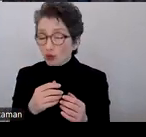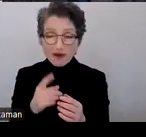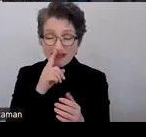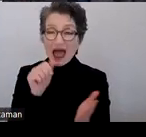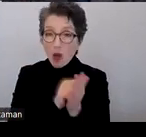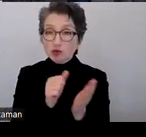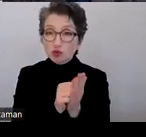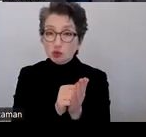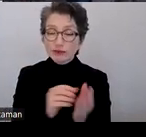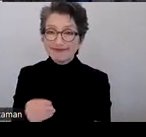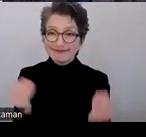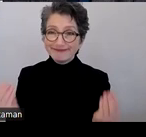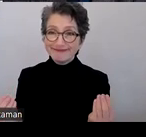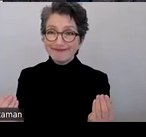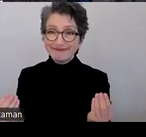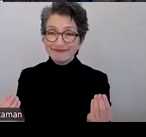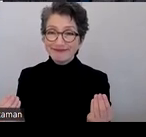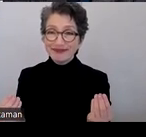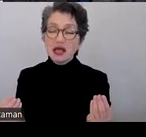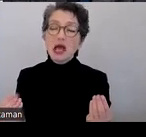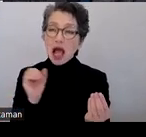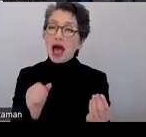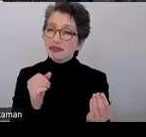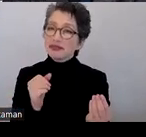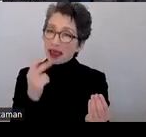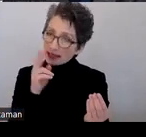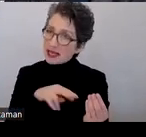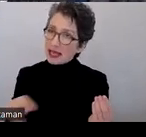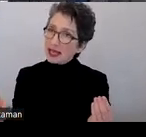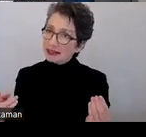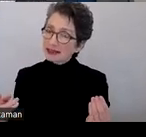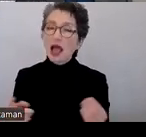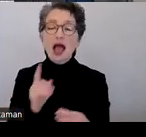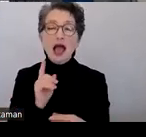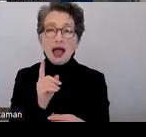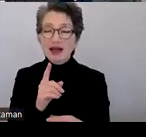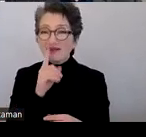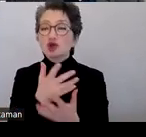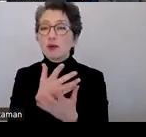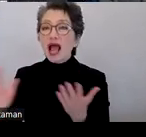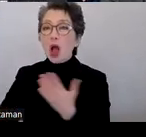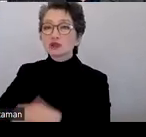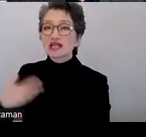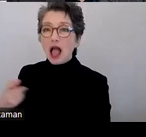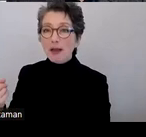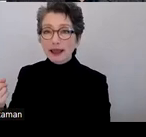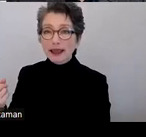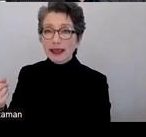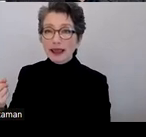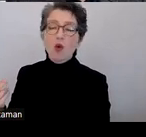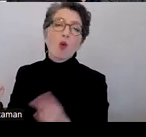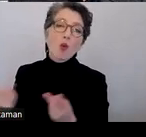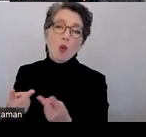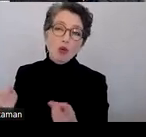ausdruckt, wenn man sehen kann, lesen kann, aber wenn man eben das Ganze über Sprachausgabe oder